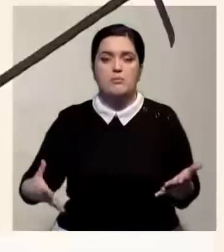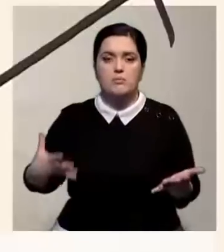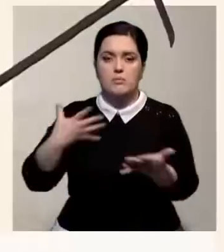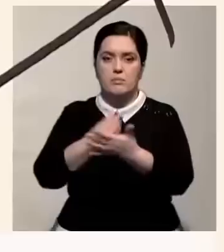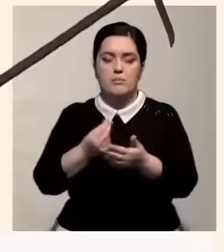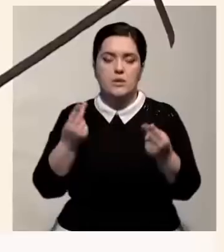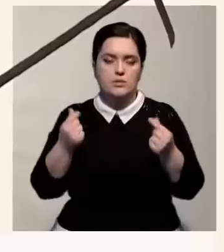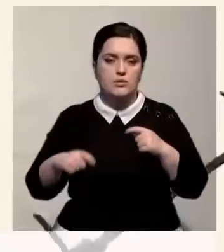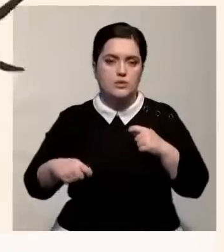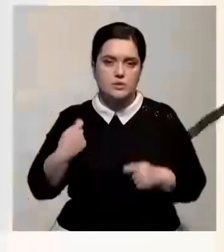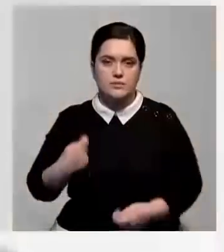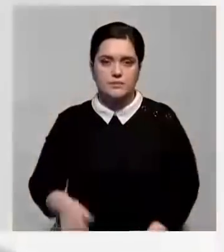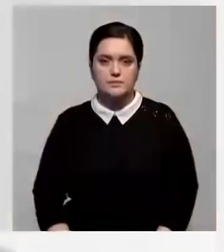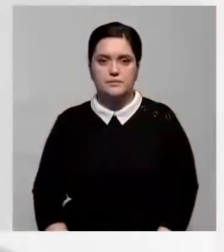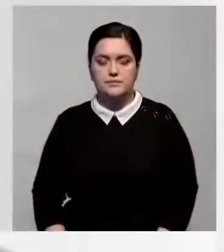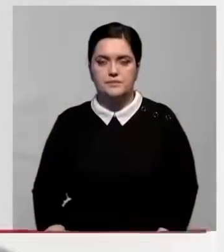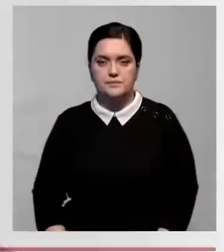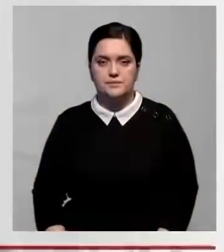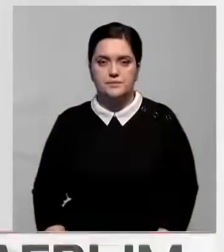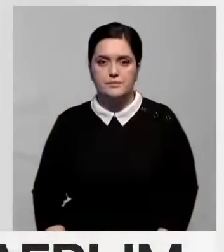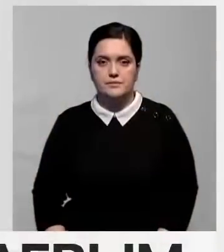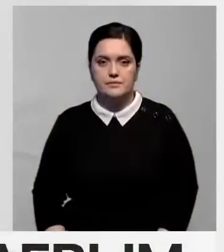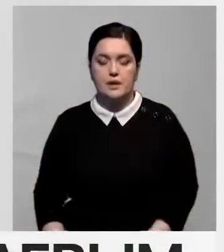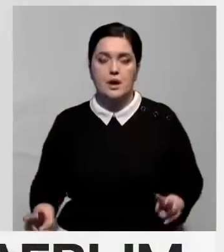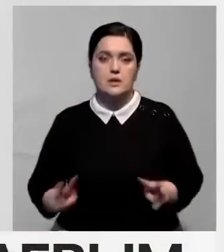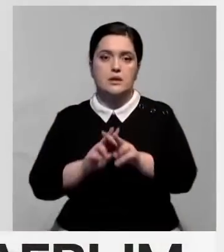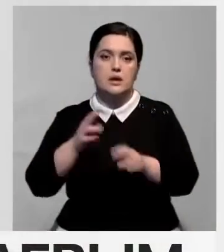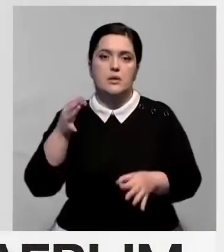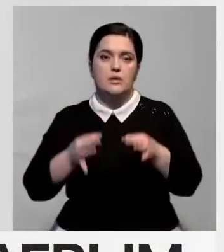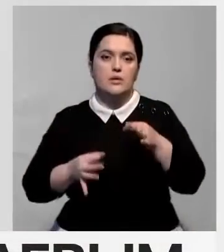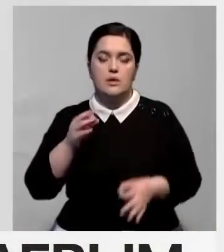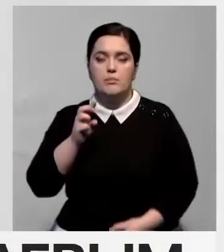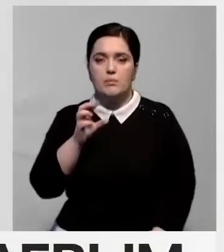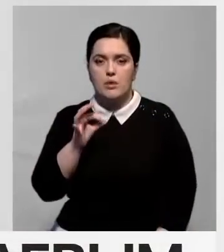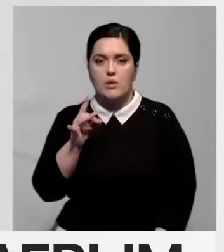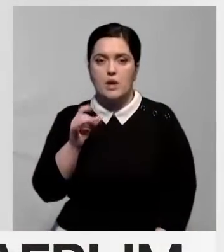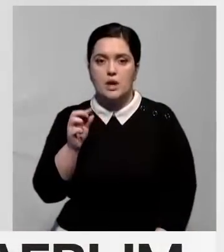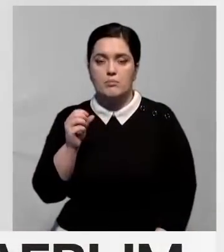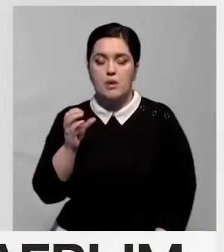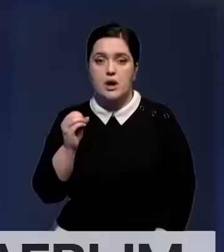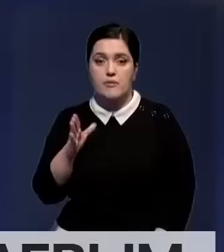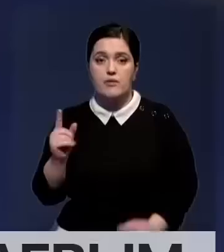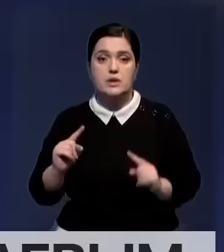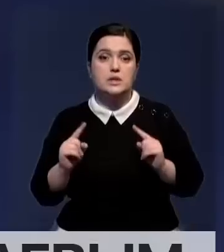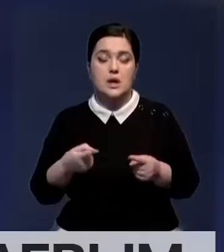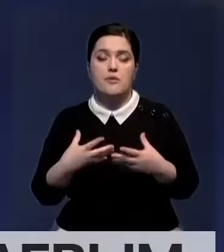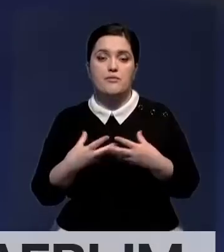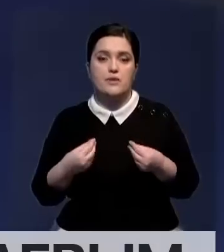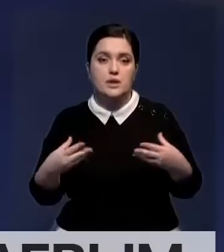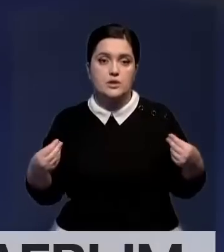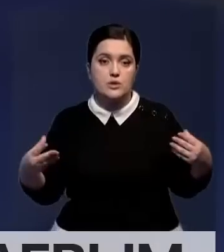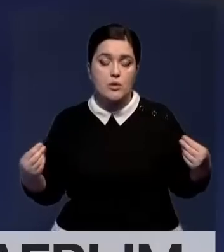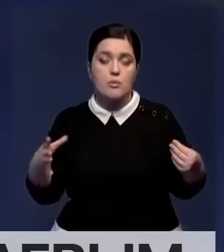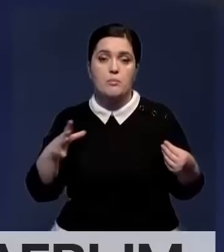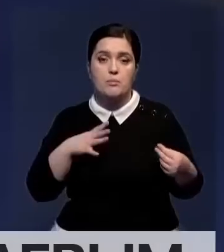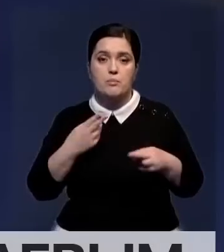материального ущерба. В столице начался суд по делу бизнесмена Кайрата Боранбаева. Напомню, его задержали весной этого года.